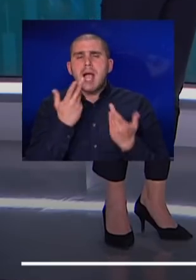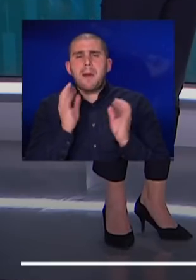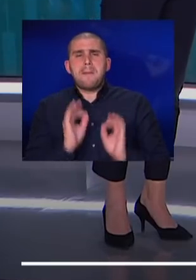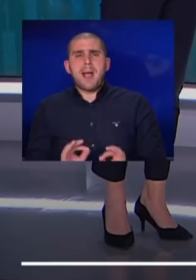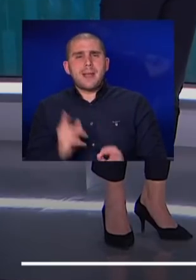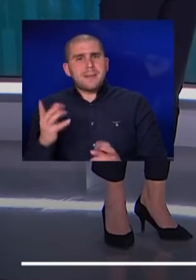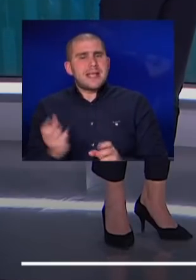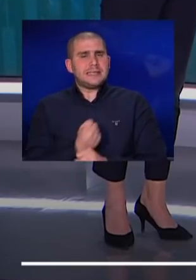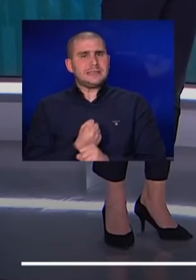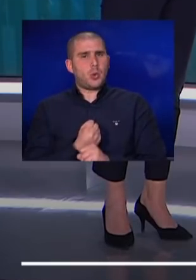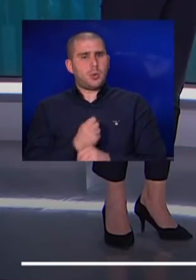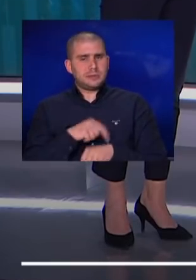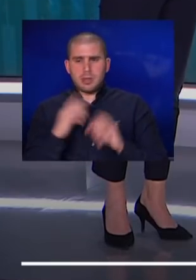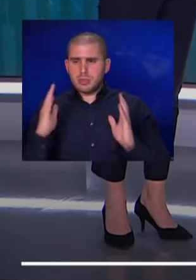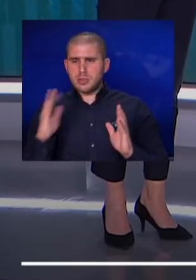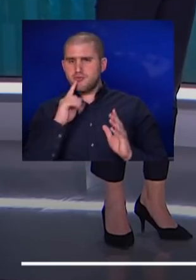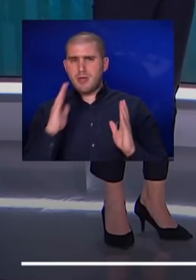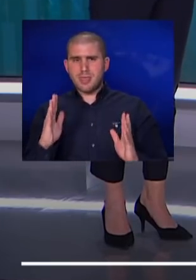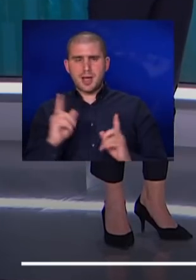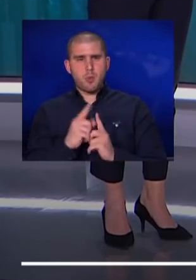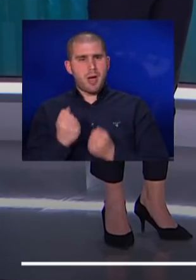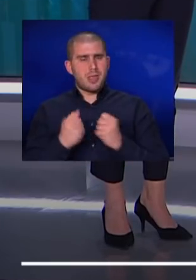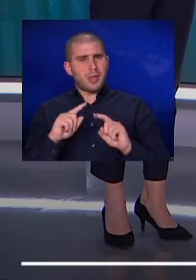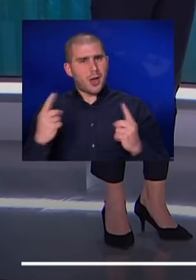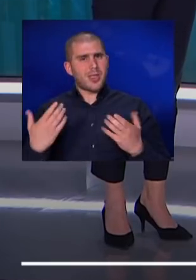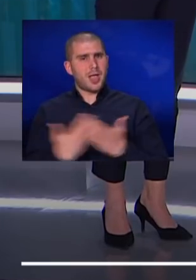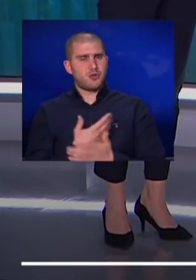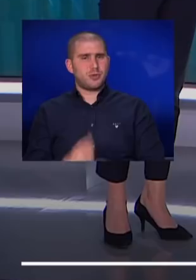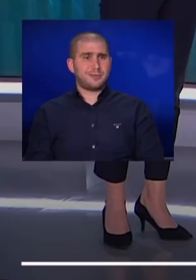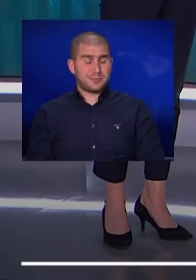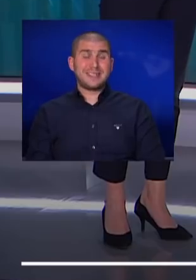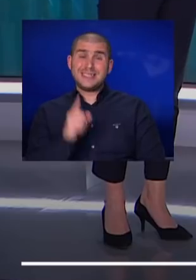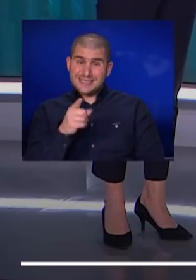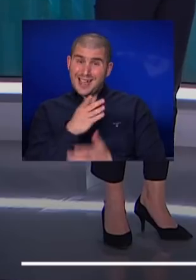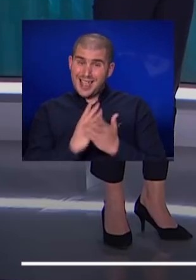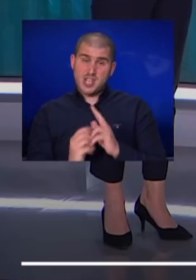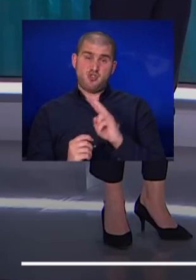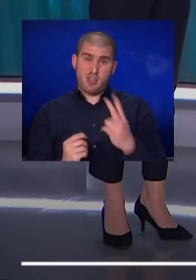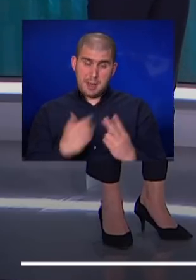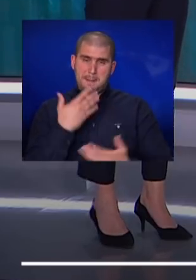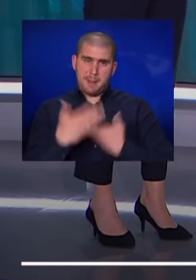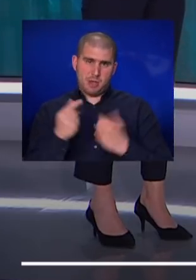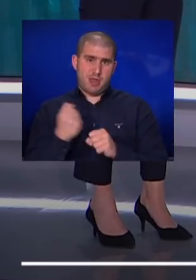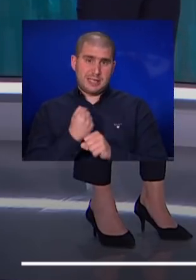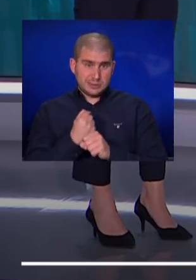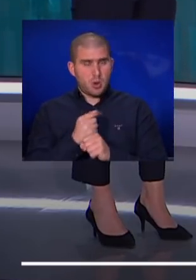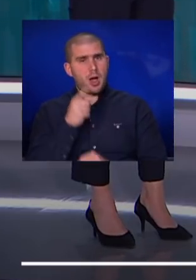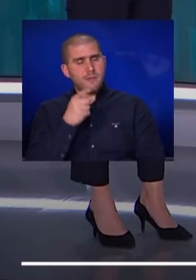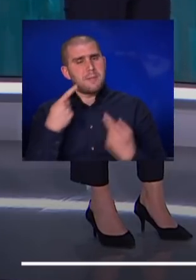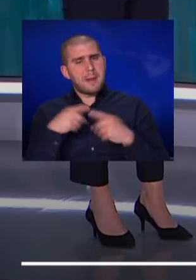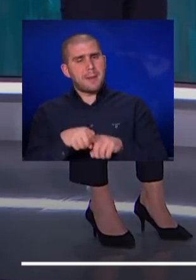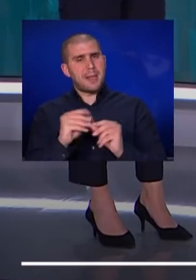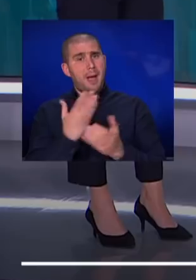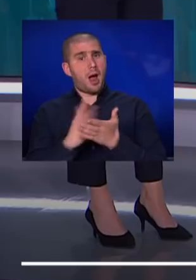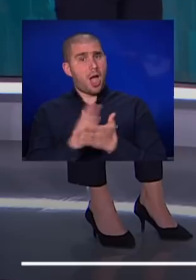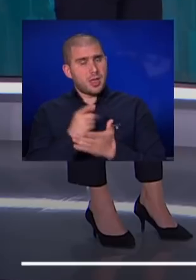יצליחו בפרק הזמן הזה של שנה להכניס אנרגיות מתחדשות? וזה החלק השני במהלך שהם עשו. בד בבד עם ההחלטה